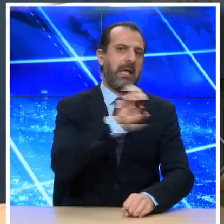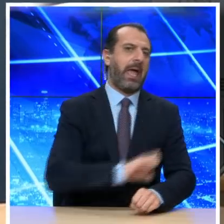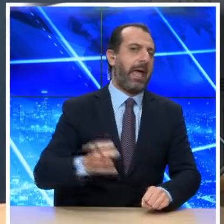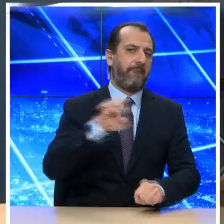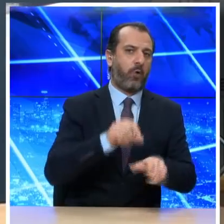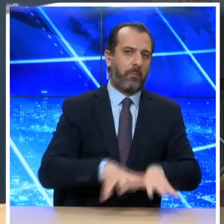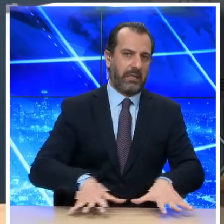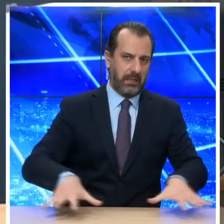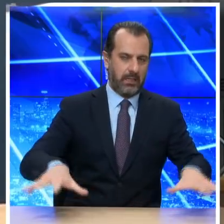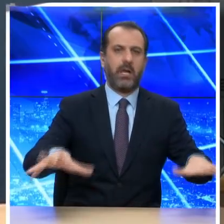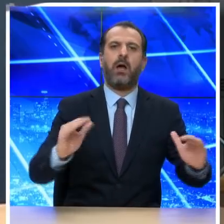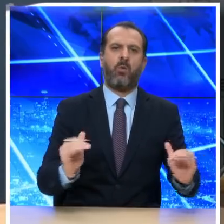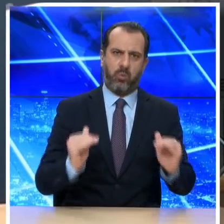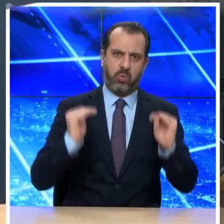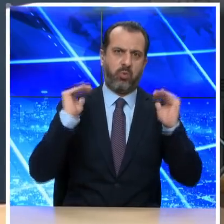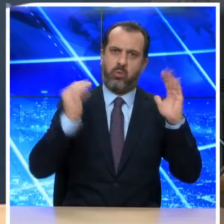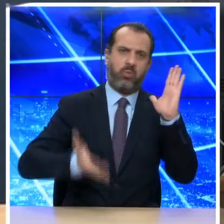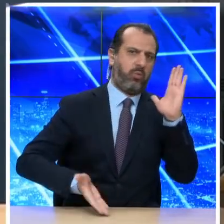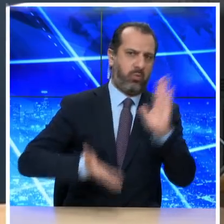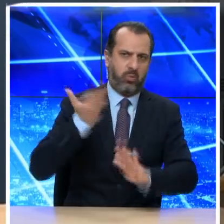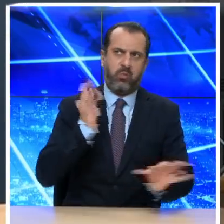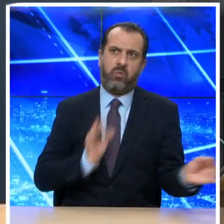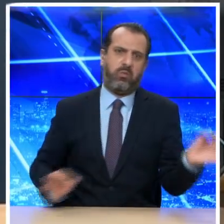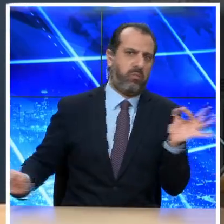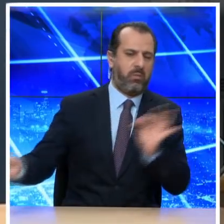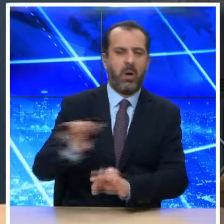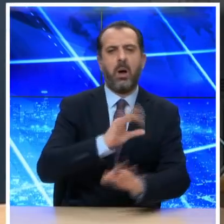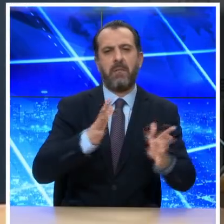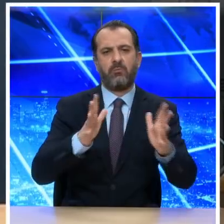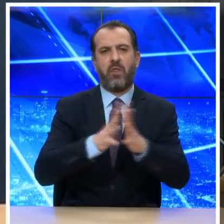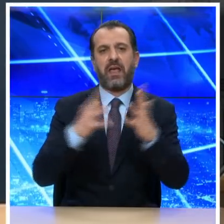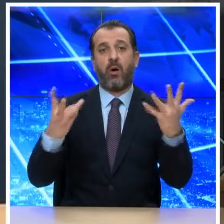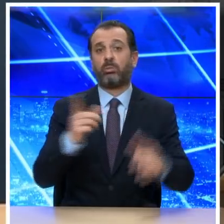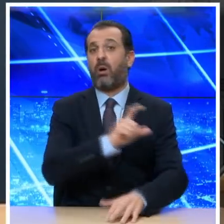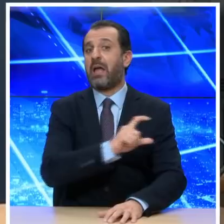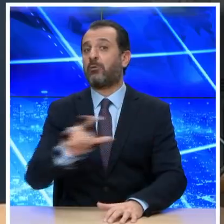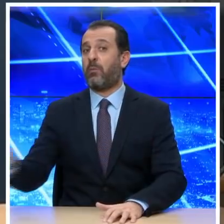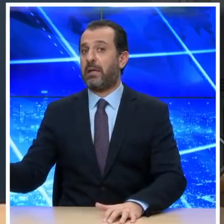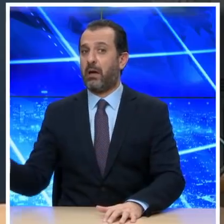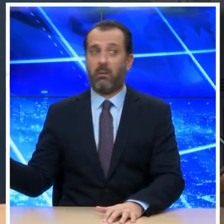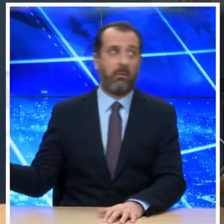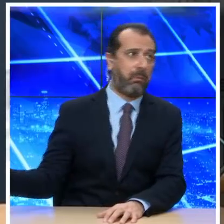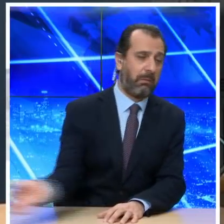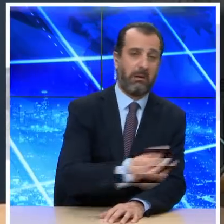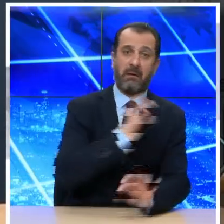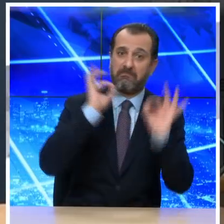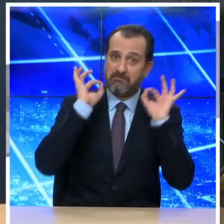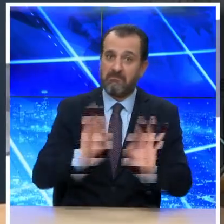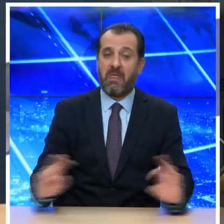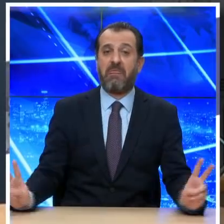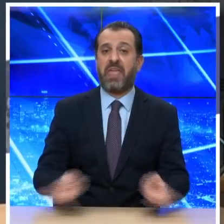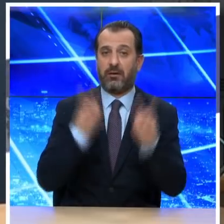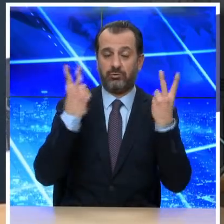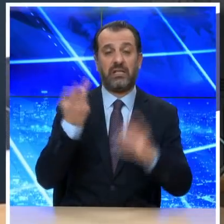επιδημία διατηρείται σε υψηλά επίπεδα ενεργότητας, έχοντας πλέον καταγράψει σχεδόν 18 εκατομμύρια διαγνώσεις και περισσότερους από 400